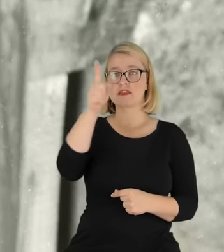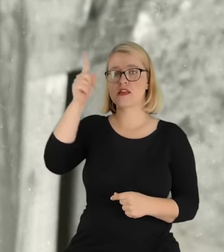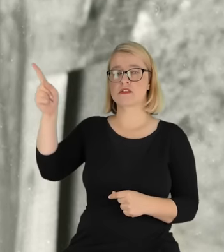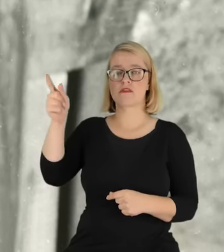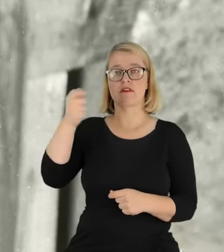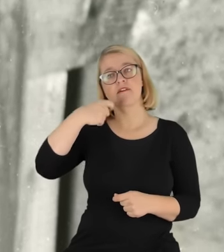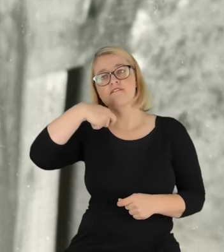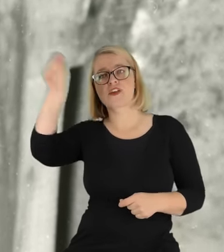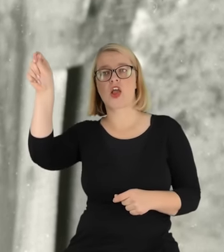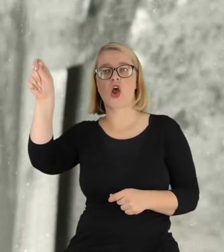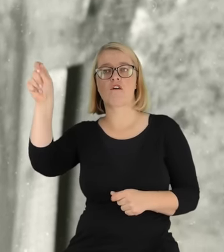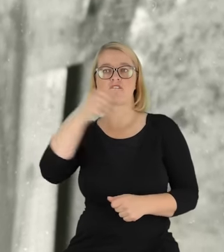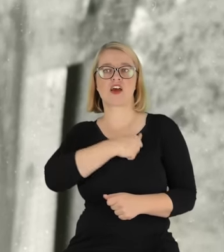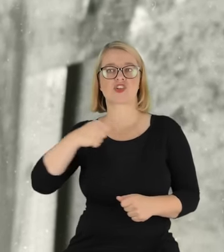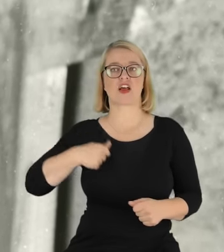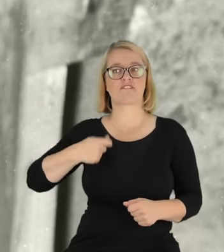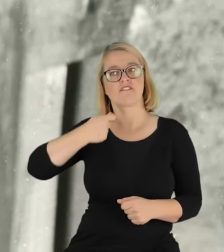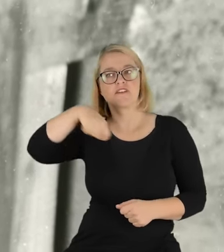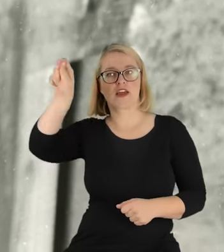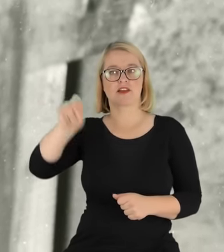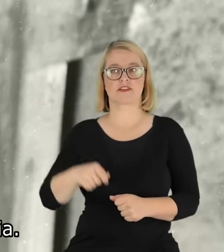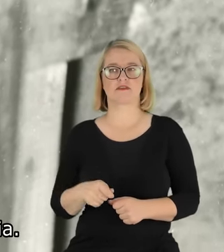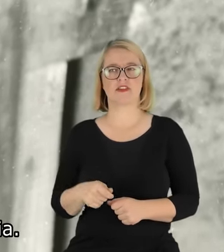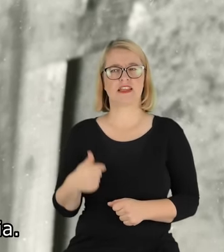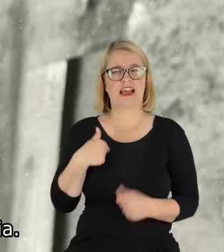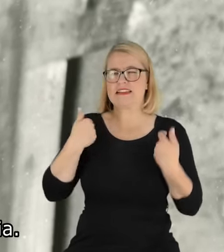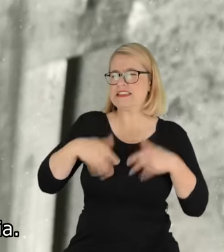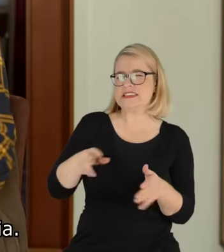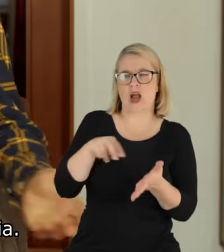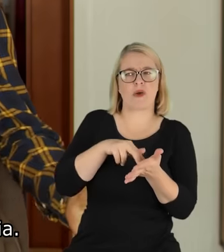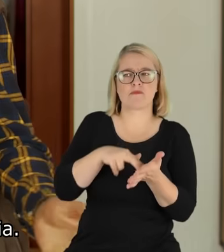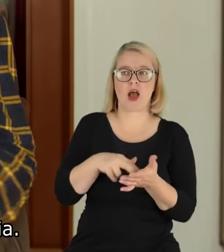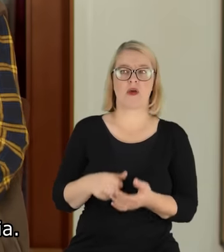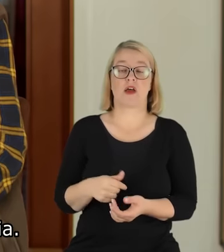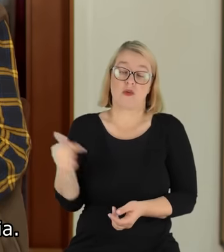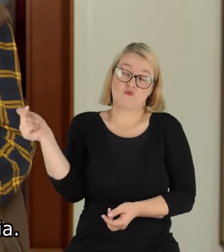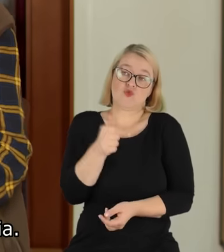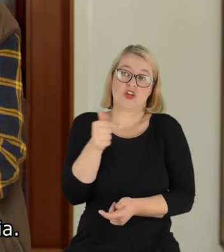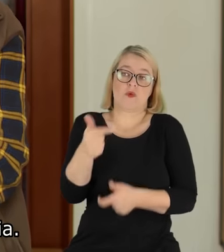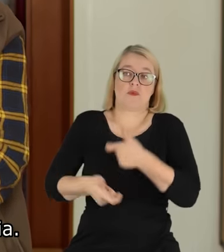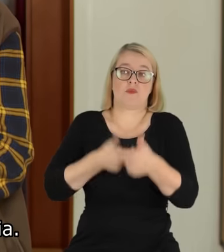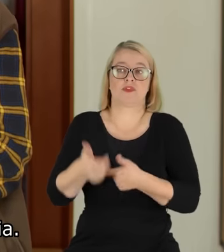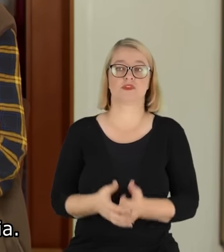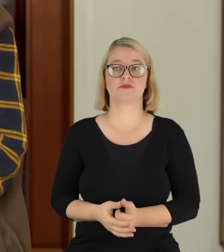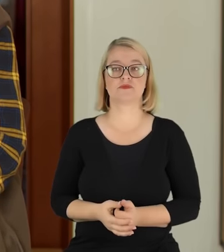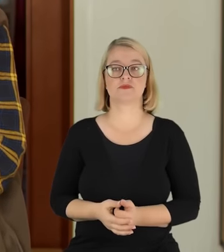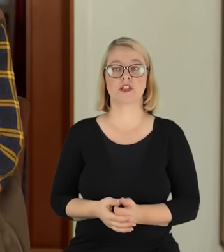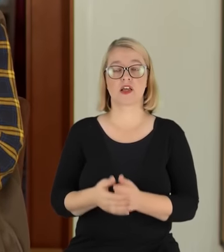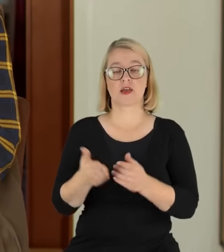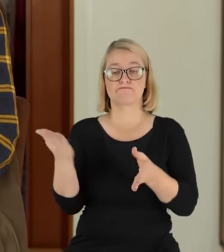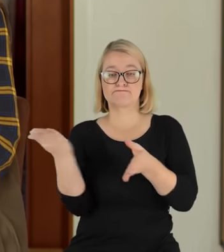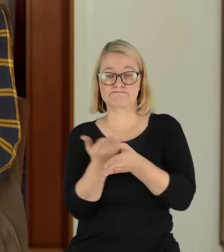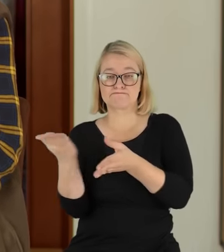bardzo mi to nie pasowało. Nie byłem nigdy w Warszawie i w ogóle nie chciałem, bałem się tego. Ale nie było wyjścia. Zaproszenia